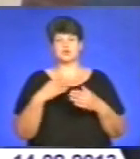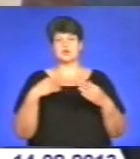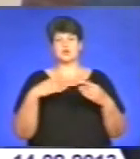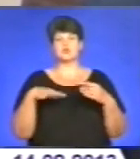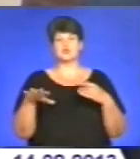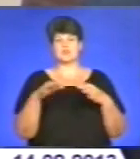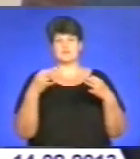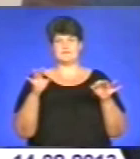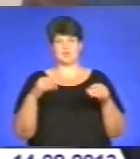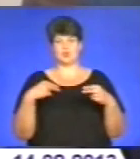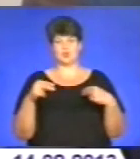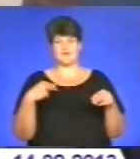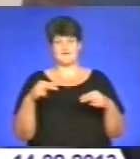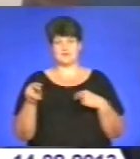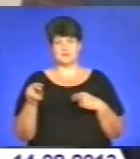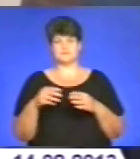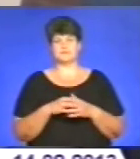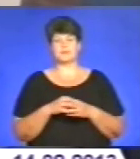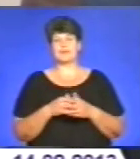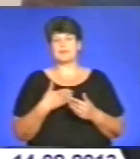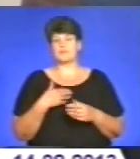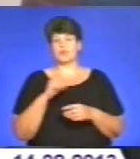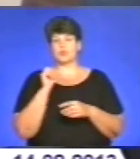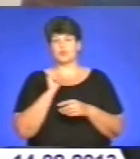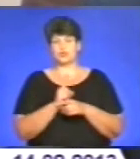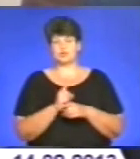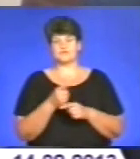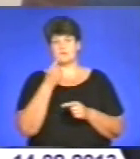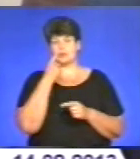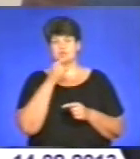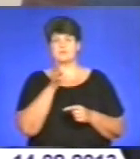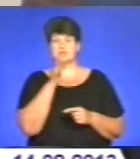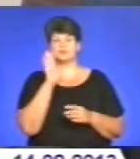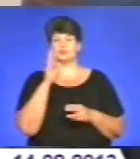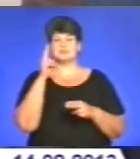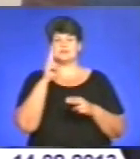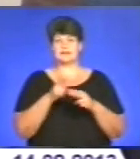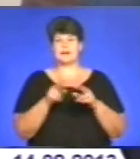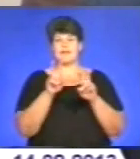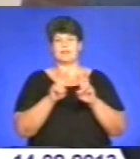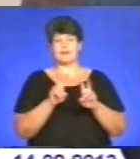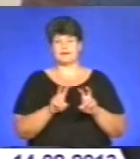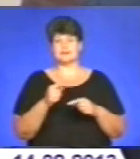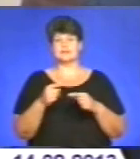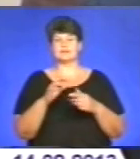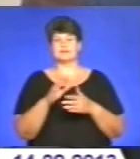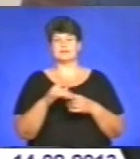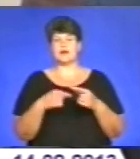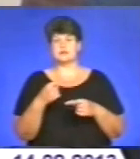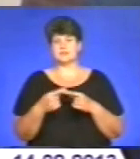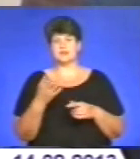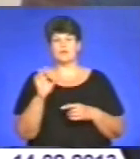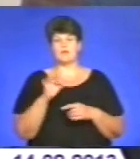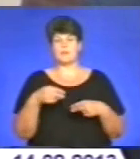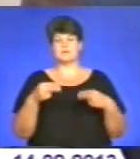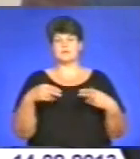торгівлі. На моє доручення вже найближчим часом буде завершена аналіз наслідків підписання угоди про асоціацію